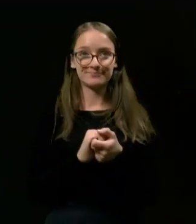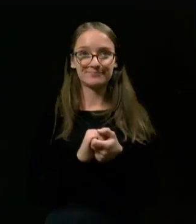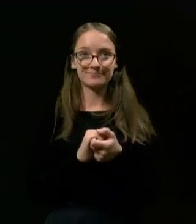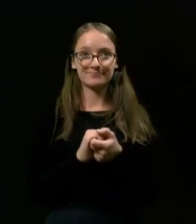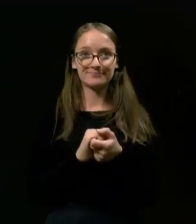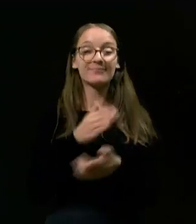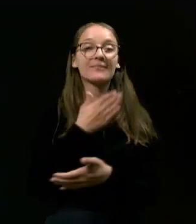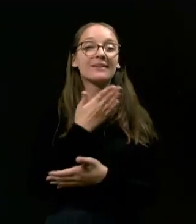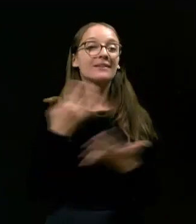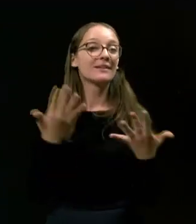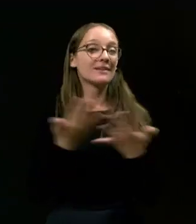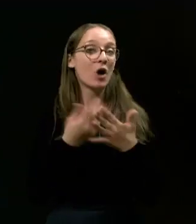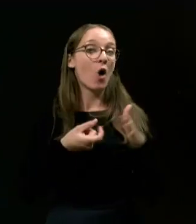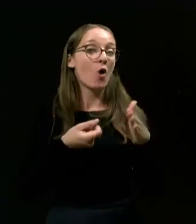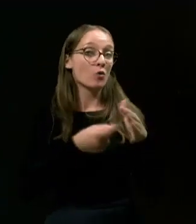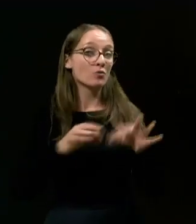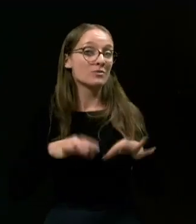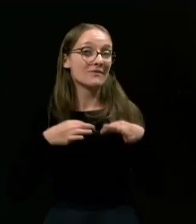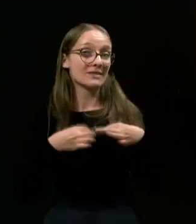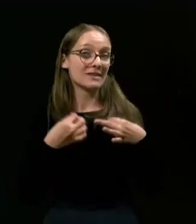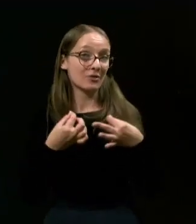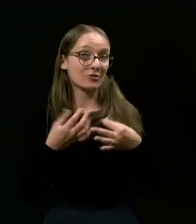Naš sovražnik je korupcija v zdravstvu.